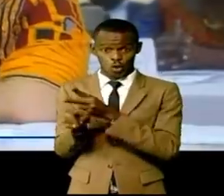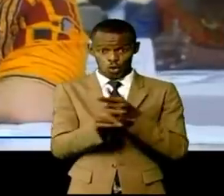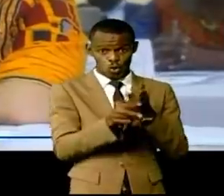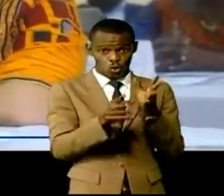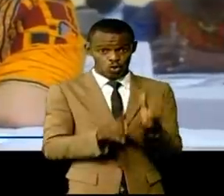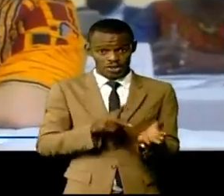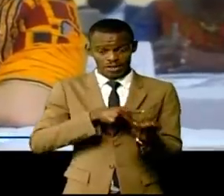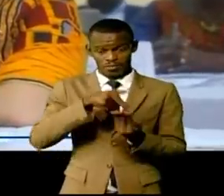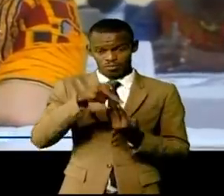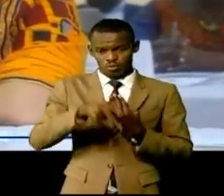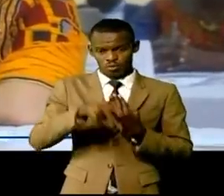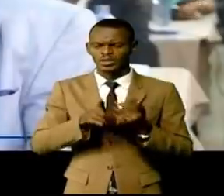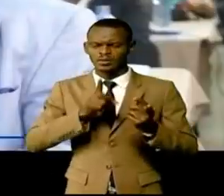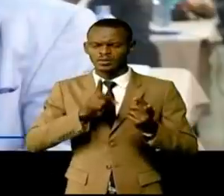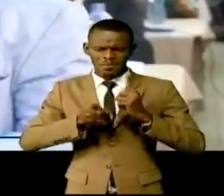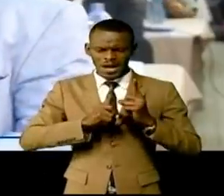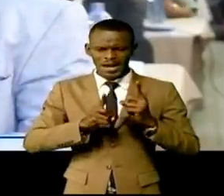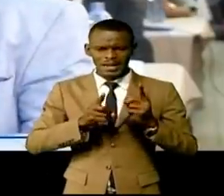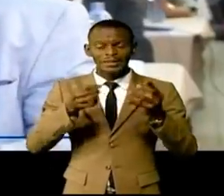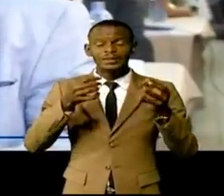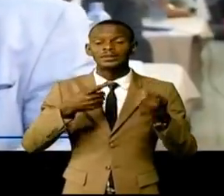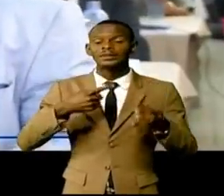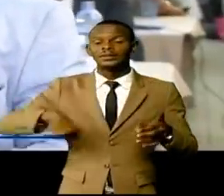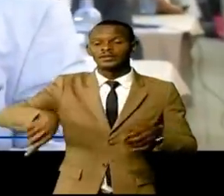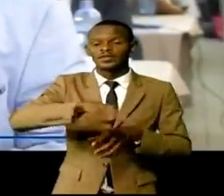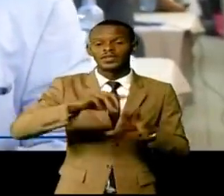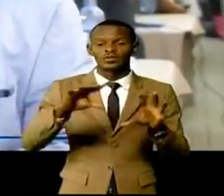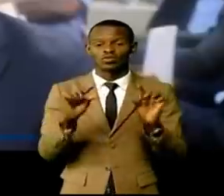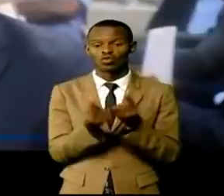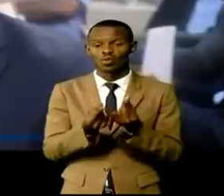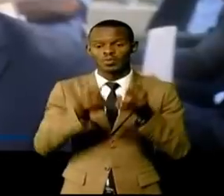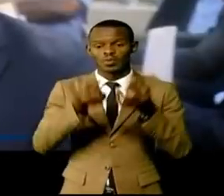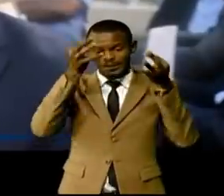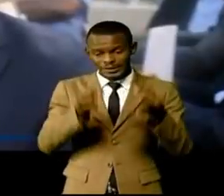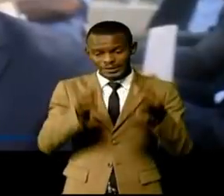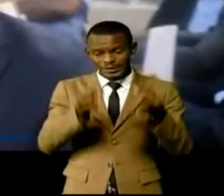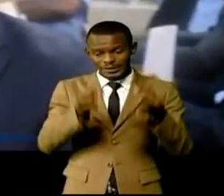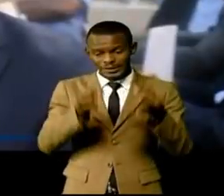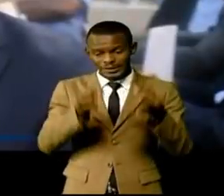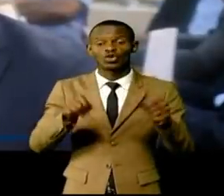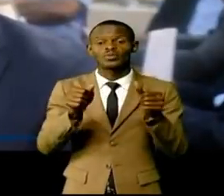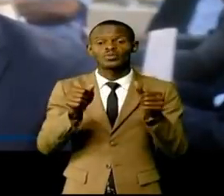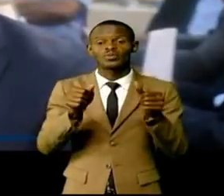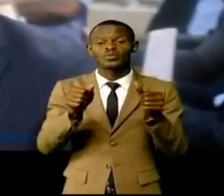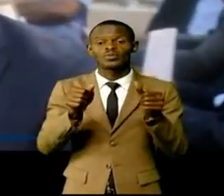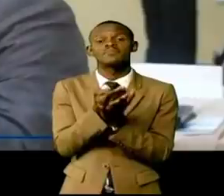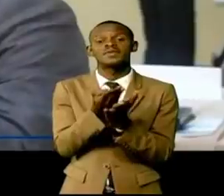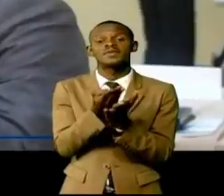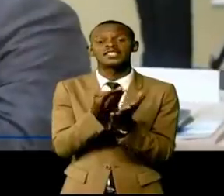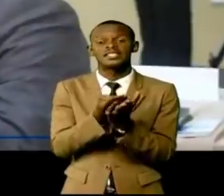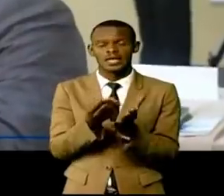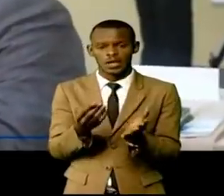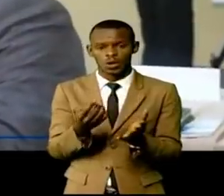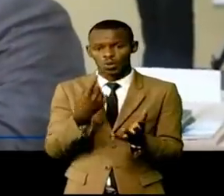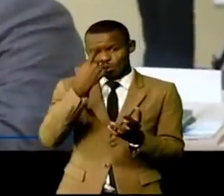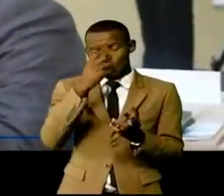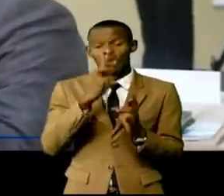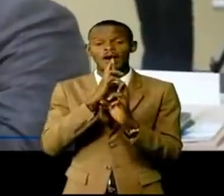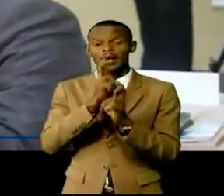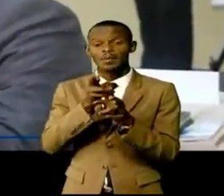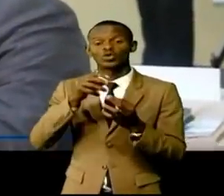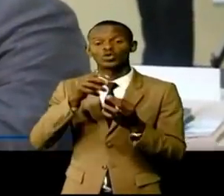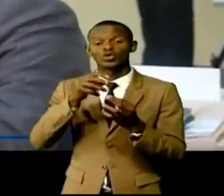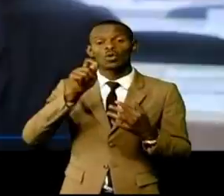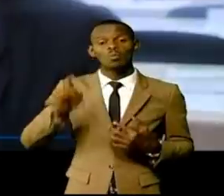'adoption et l'approbation du PTBA 2022 du projet pour répondre aux besoins en eau potable